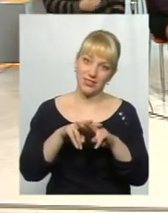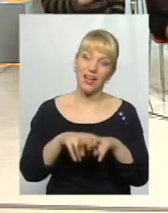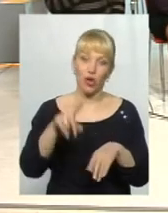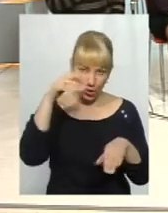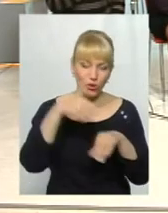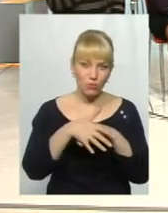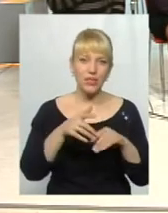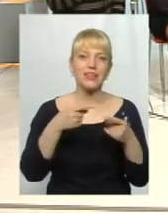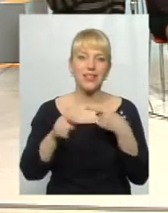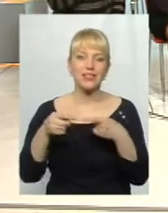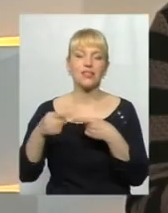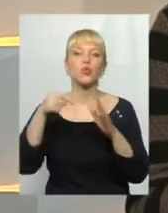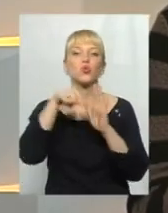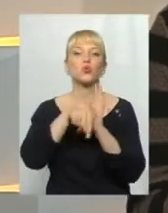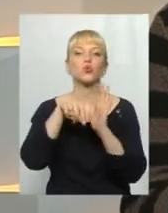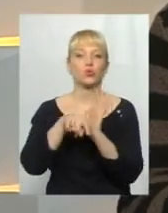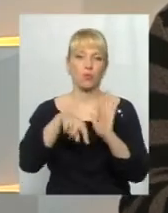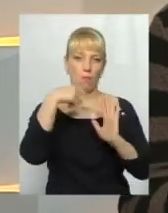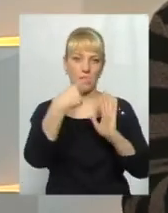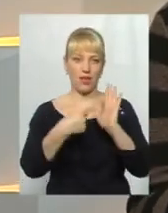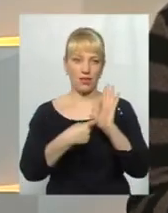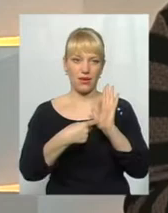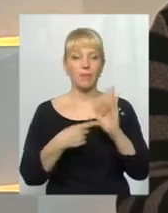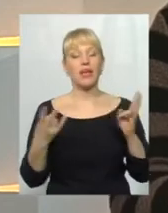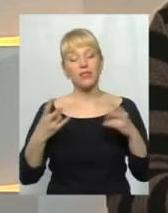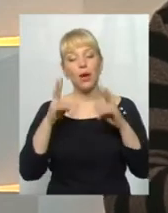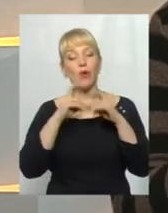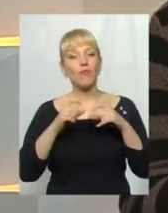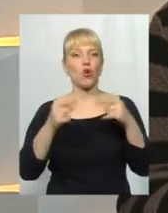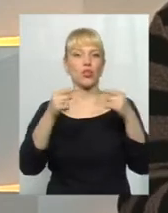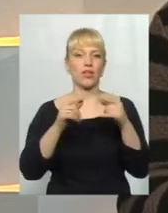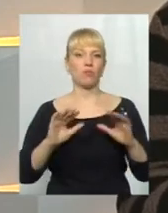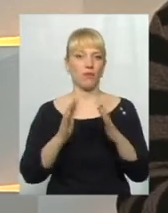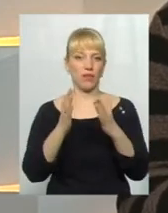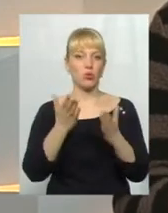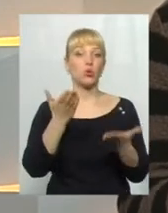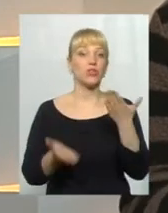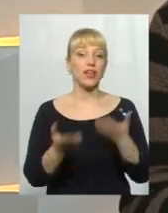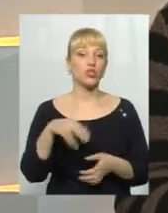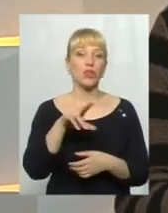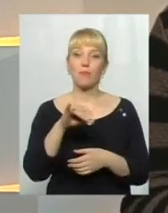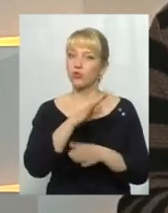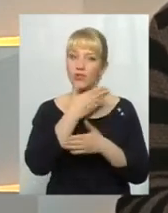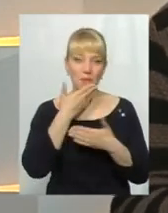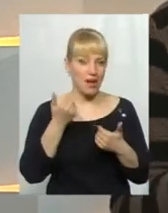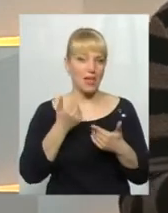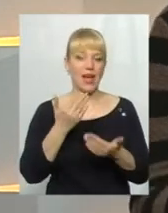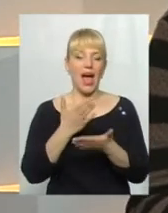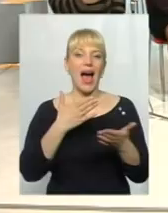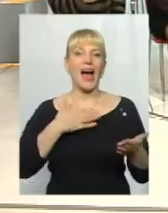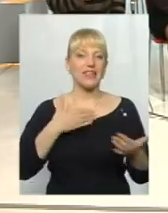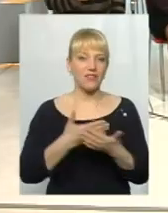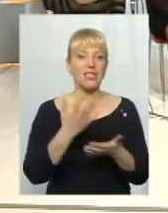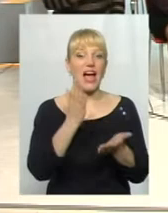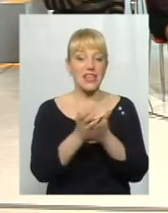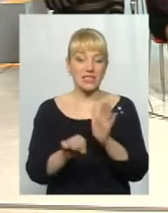Я би так сказав, що потрібно розбиратися дійсно в суті питання, конкретний випадок. Якщо Дервянчук не є активістом, а є сепаратистом, то треба так